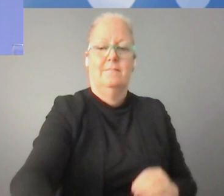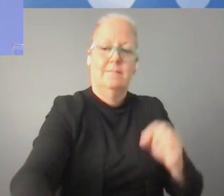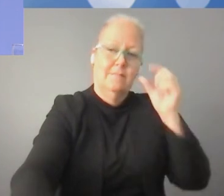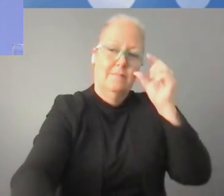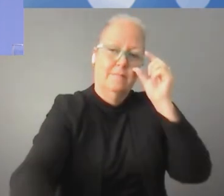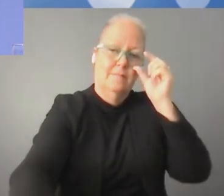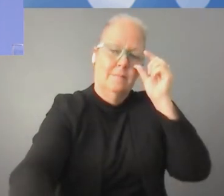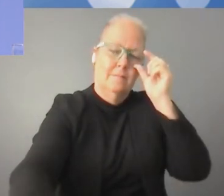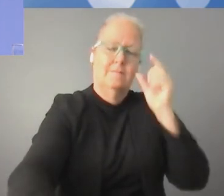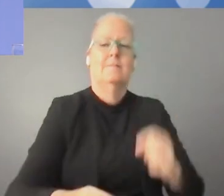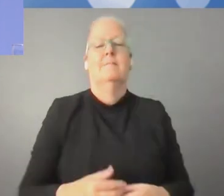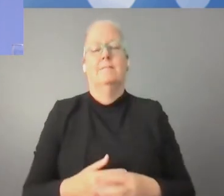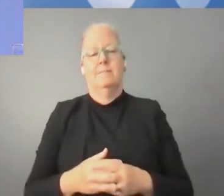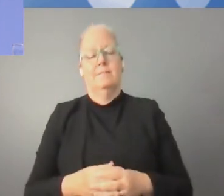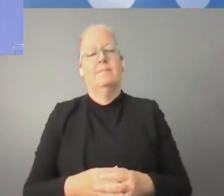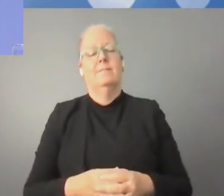السماعة تضعوها.